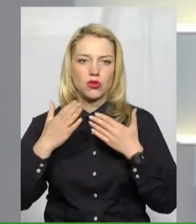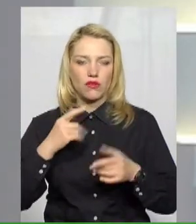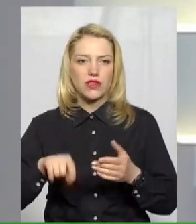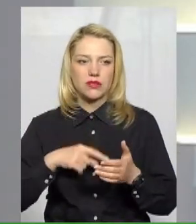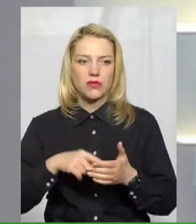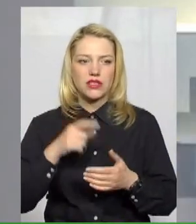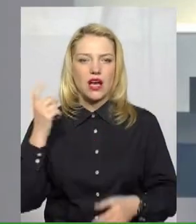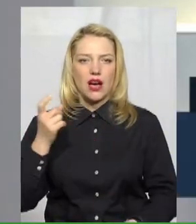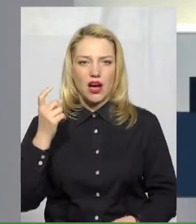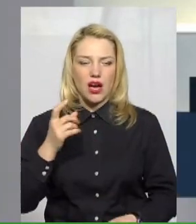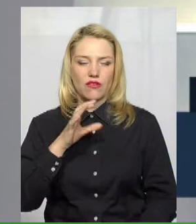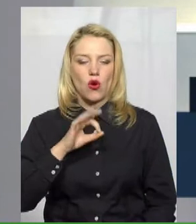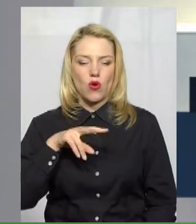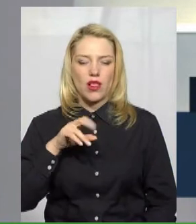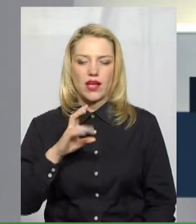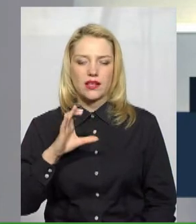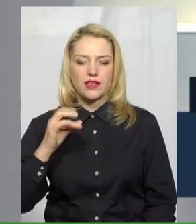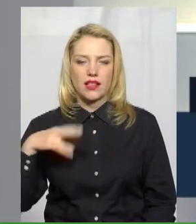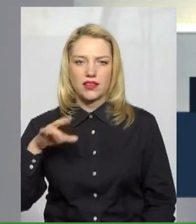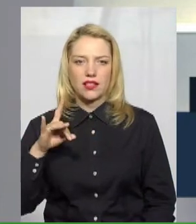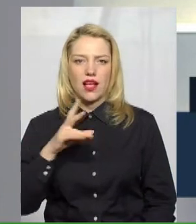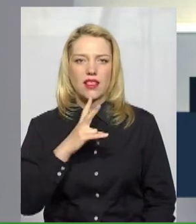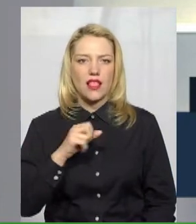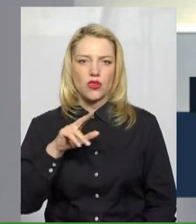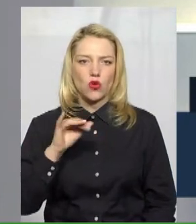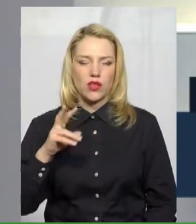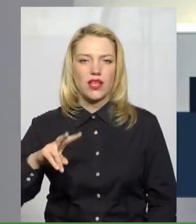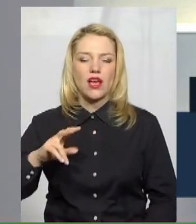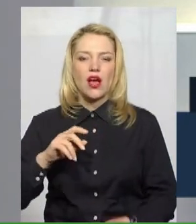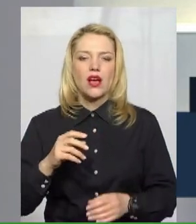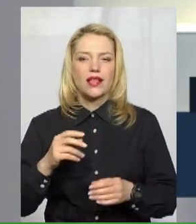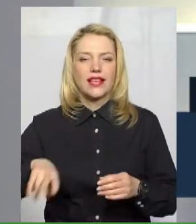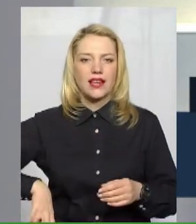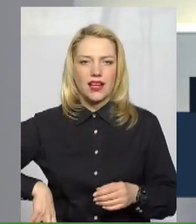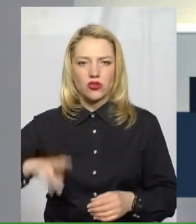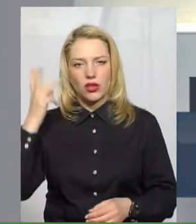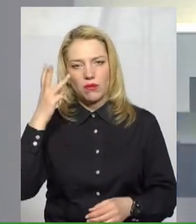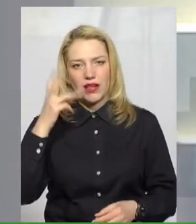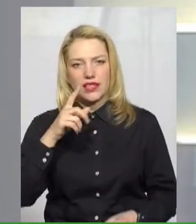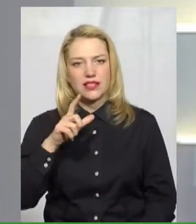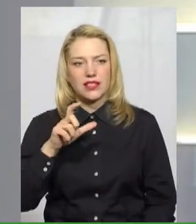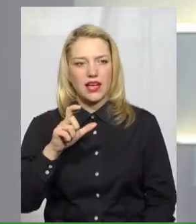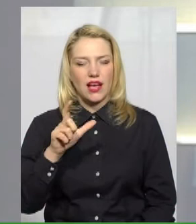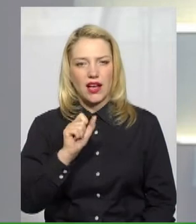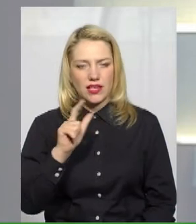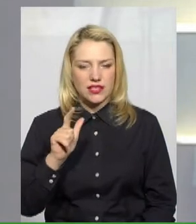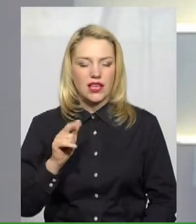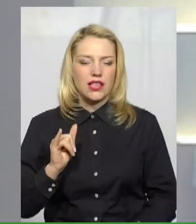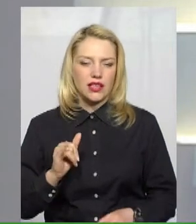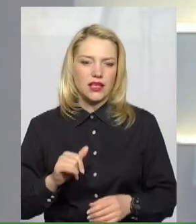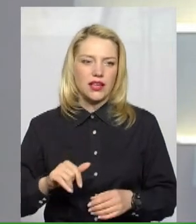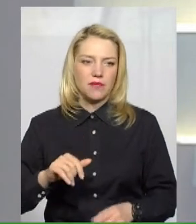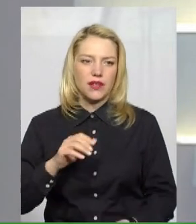Олександром Надольним, комерційним директором Хмельницьк Газу, і Павлом Возборським, директором комунального підприємства Південно